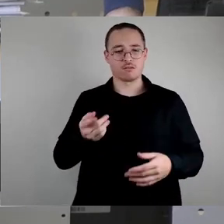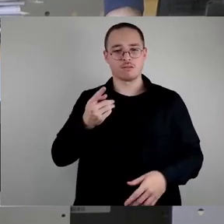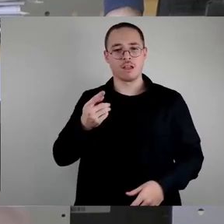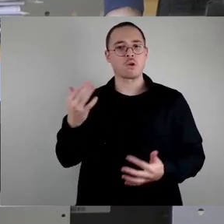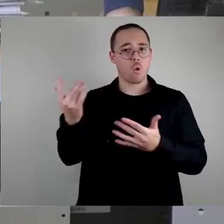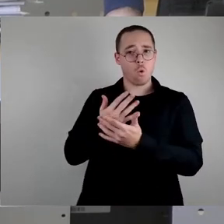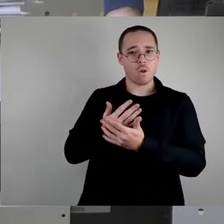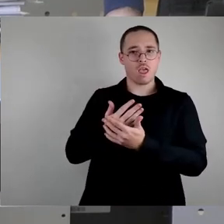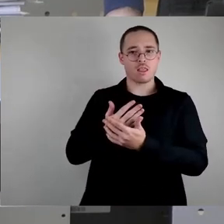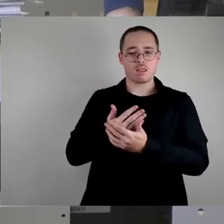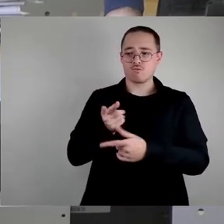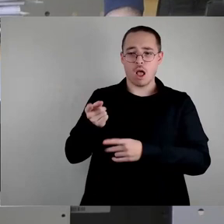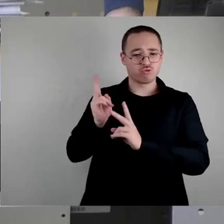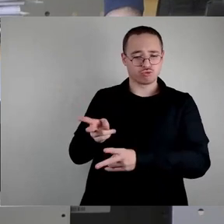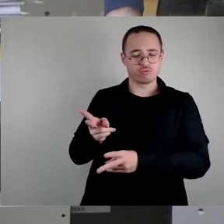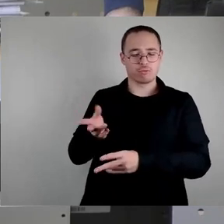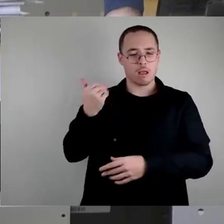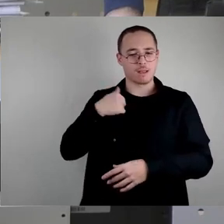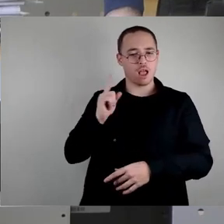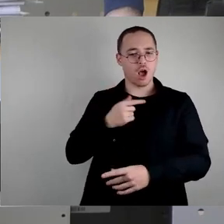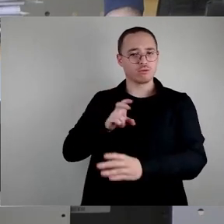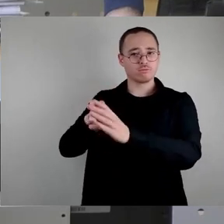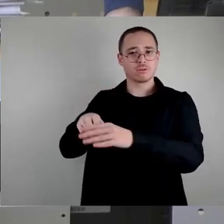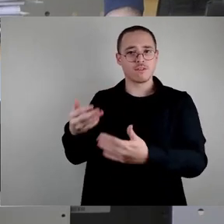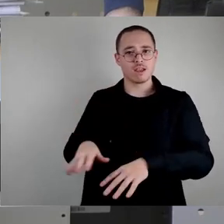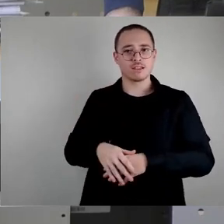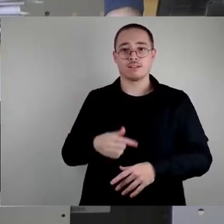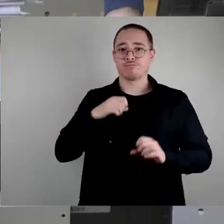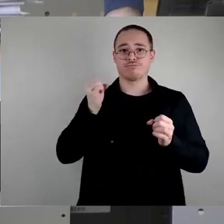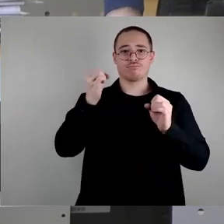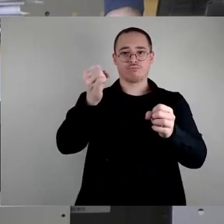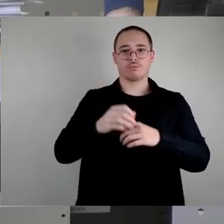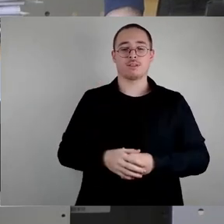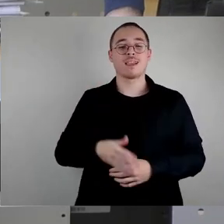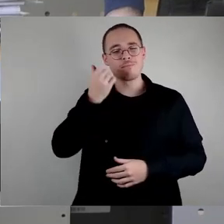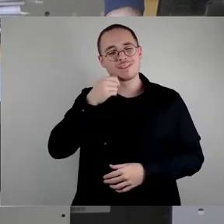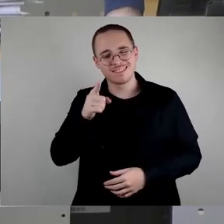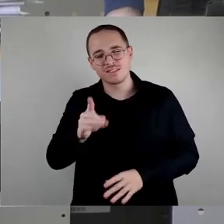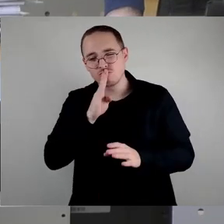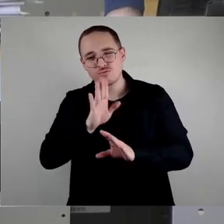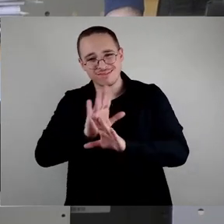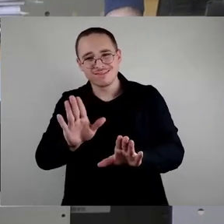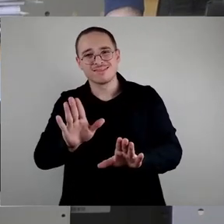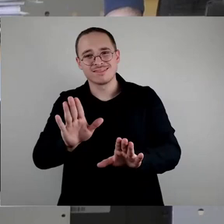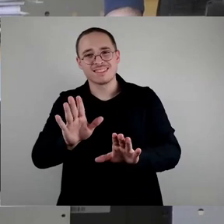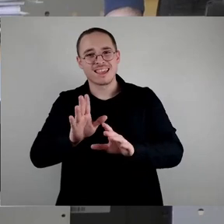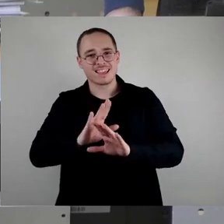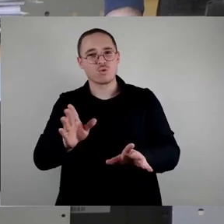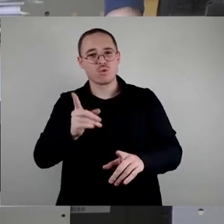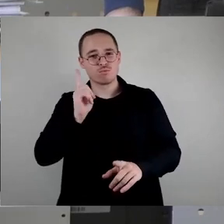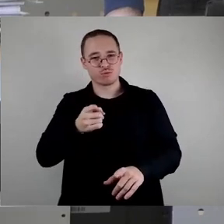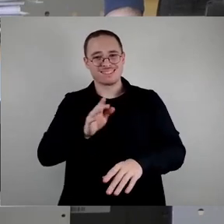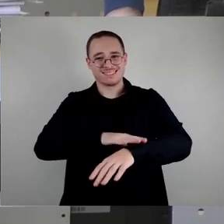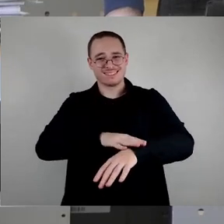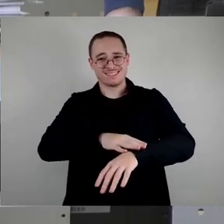als ich bei den Grünen noch war, habe ich ja immer dafür gekämpft, dass die Grünen dafür kämpfen, aber es hat sich dann geändert. Ich wünsche mir einfach, dass wir